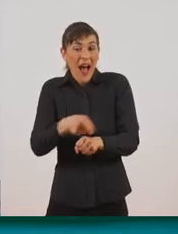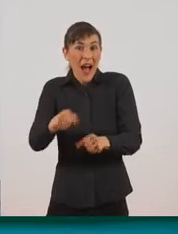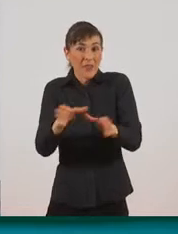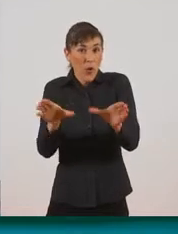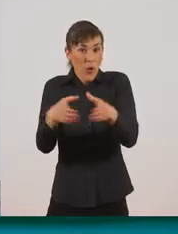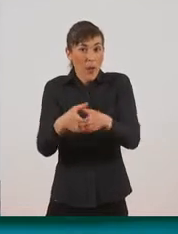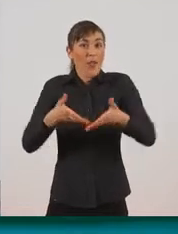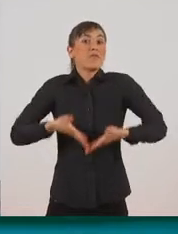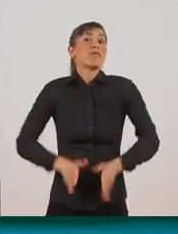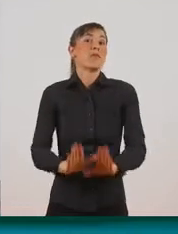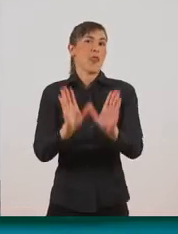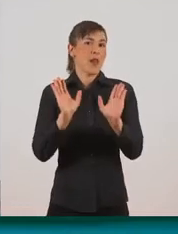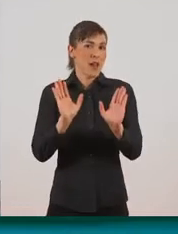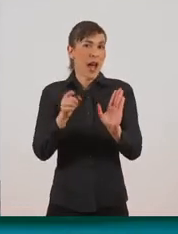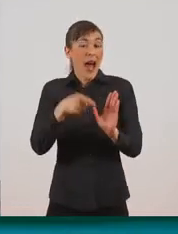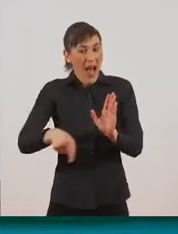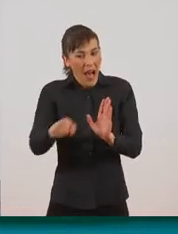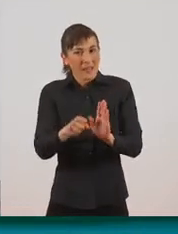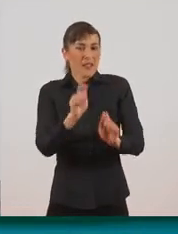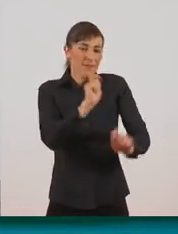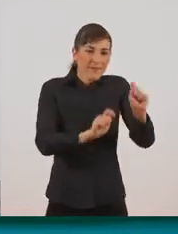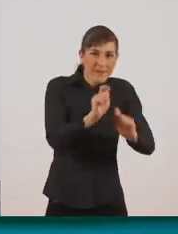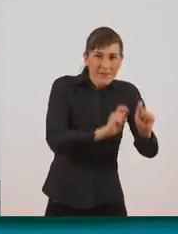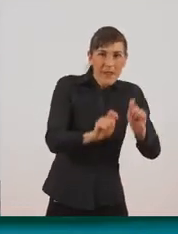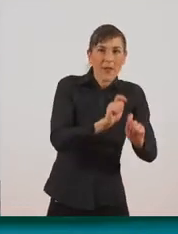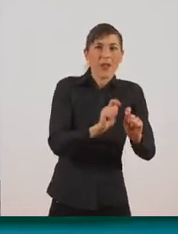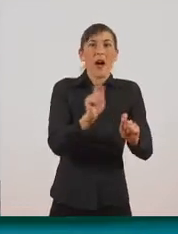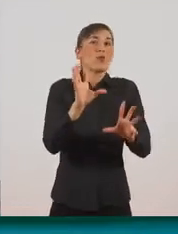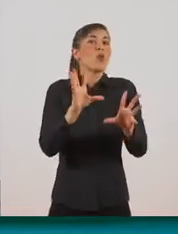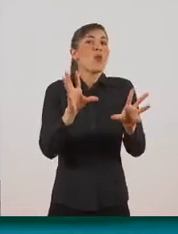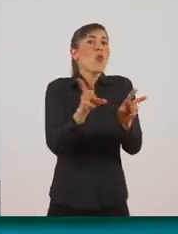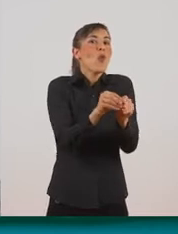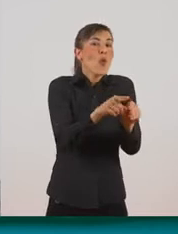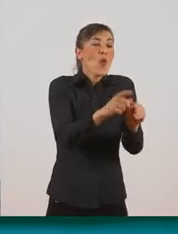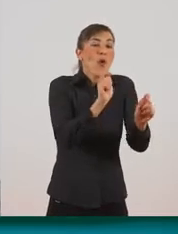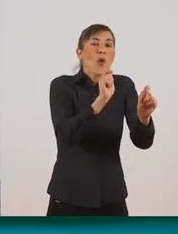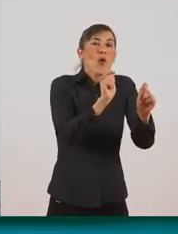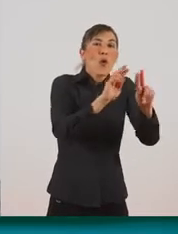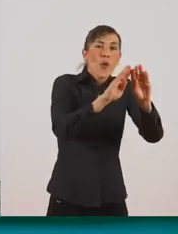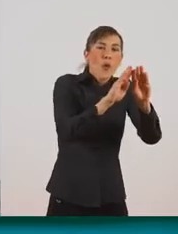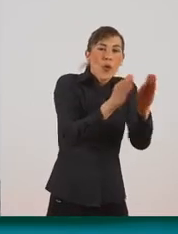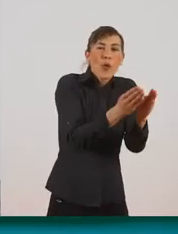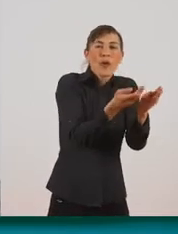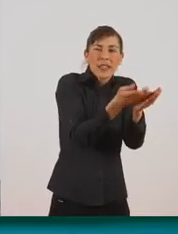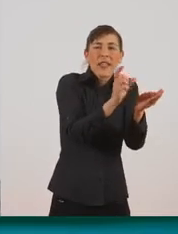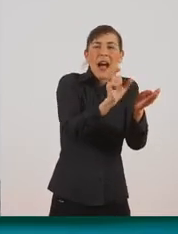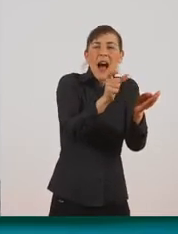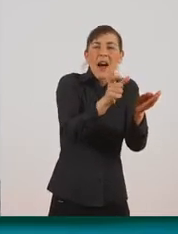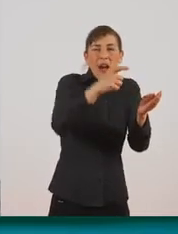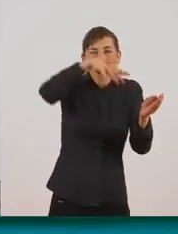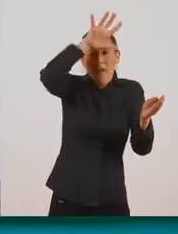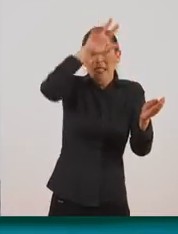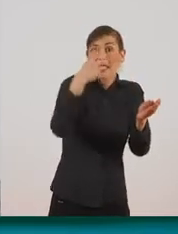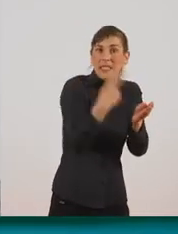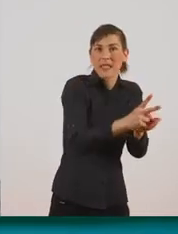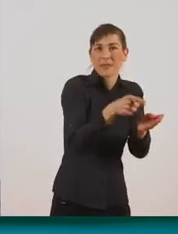Αυτές είναι που κατασκευάζουν την κυψέλη, την φροντίζουν, παράγουν το μέλι και ταΐζουν τη βασίλισσα με